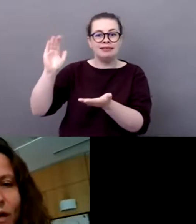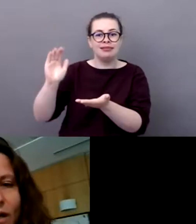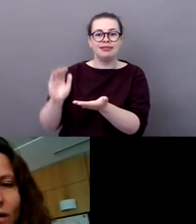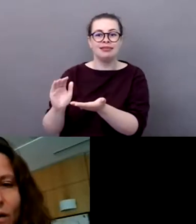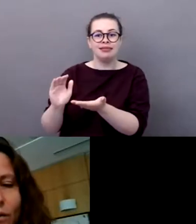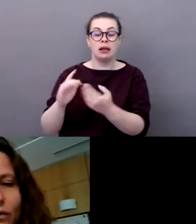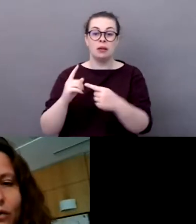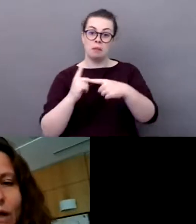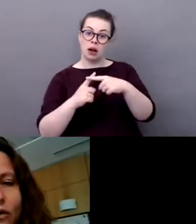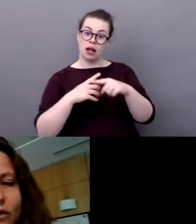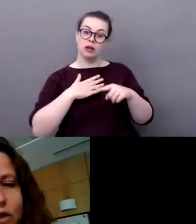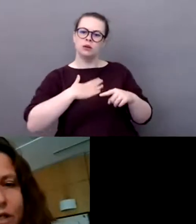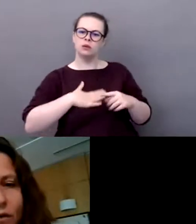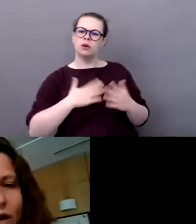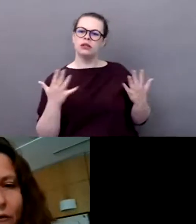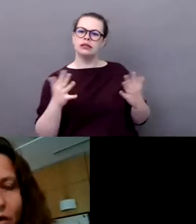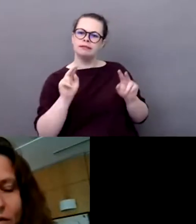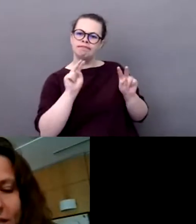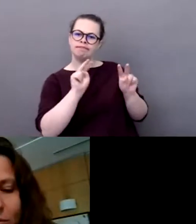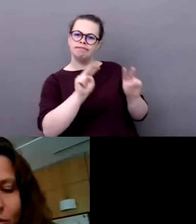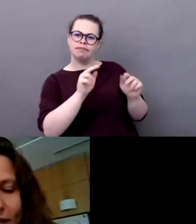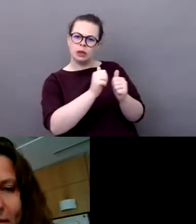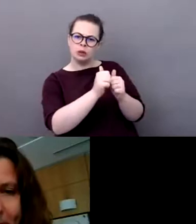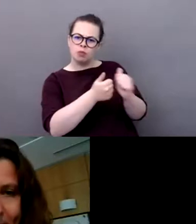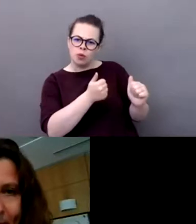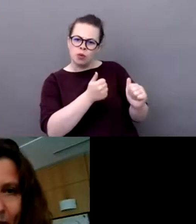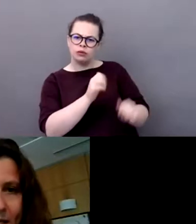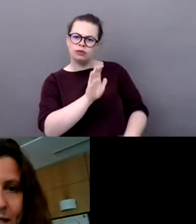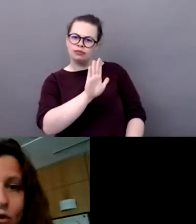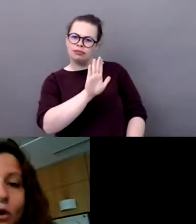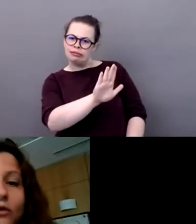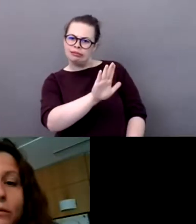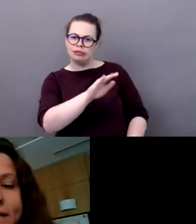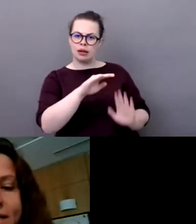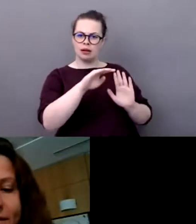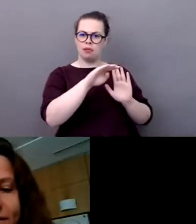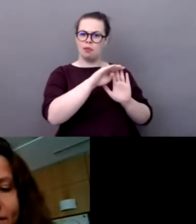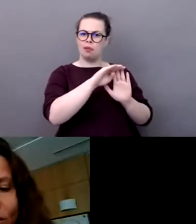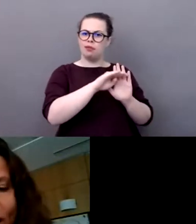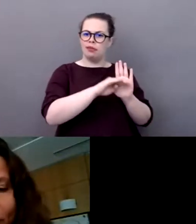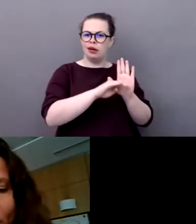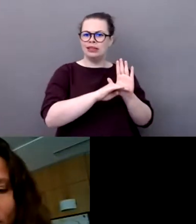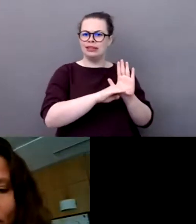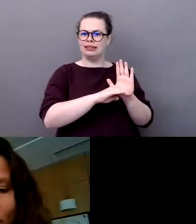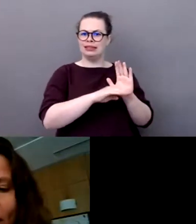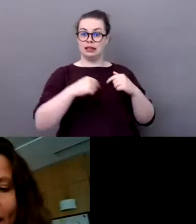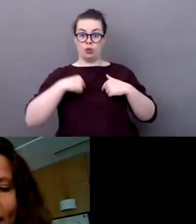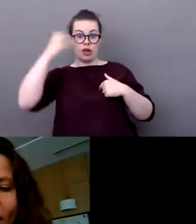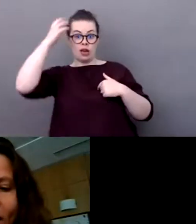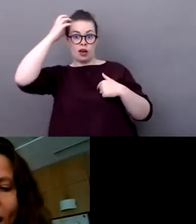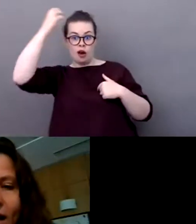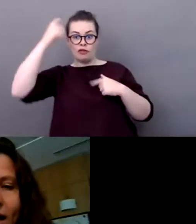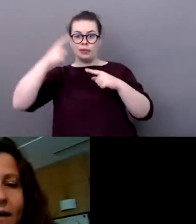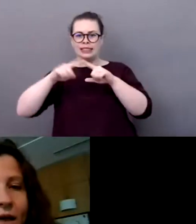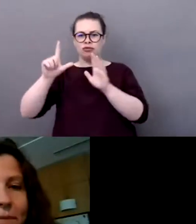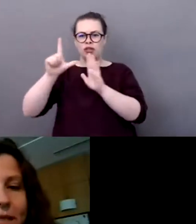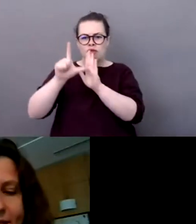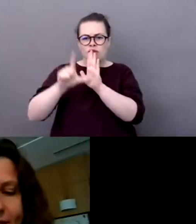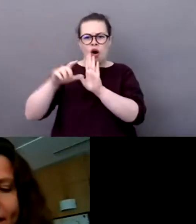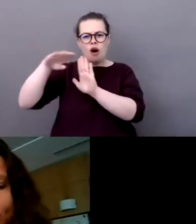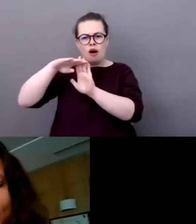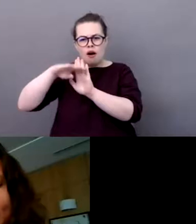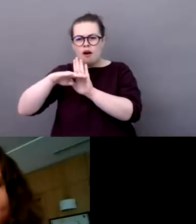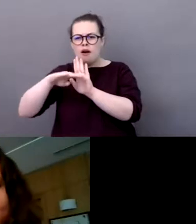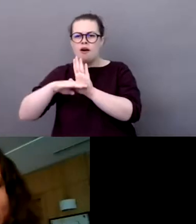autour de l'écologie que la France a déployée. C'est seulement en 2007 que la France a créé un